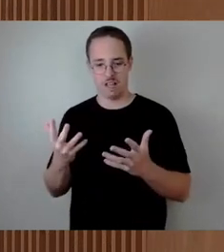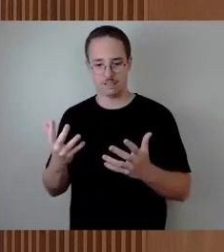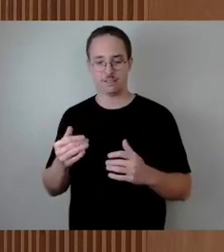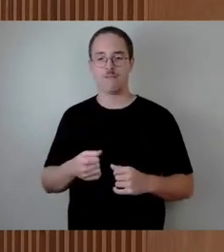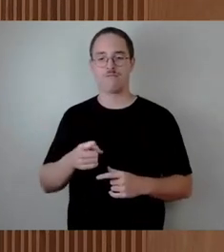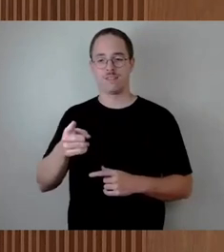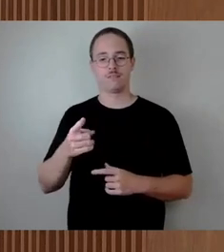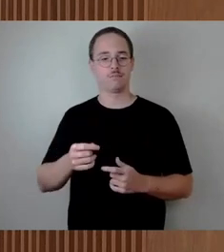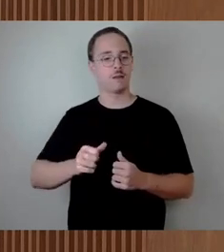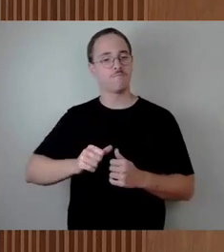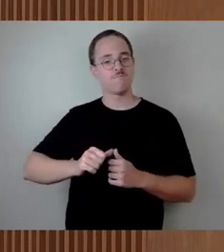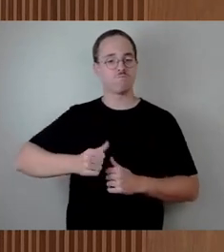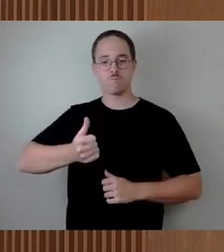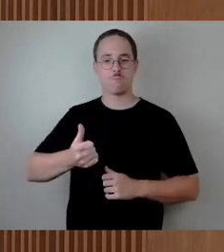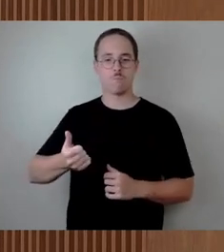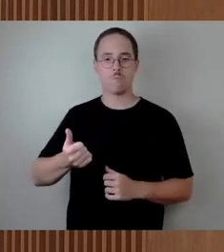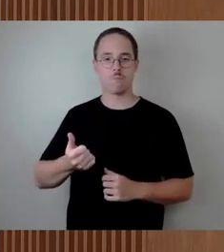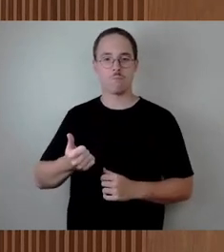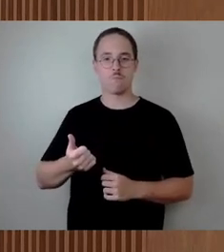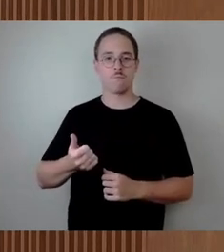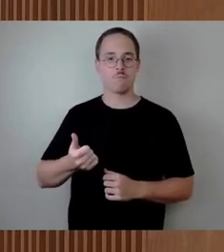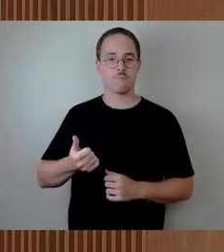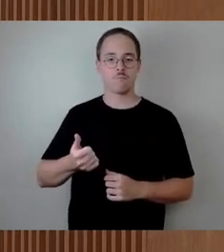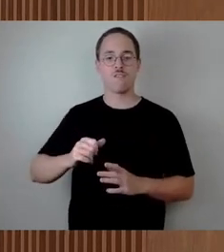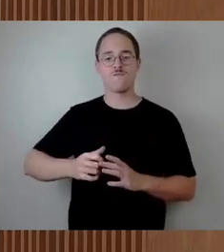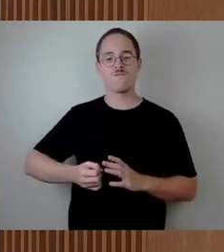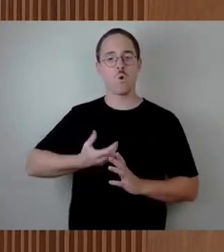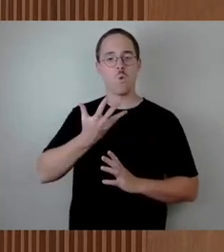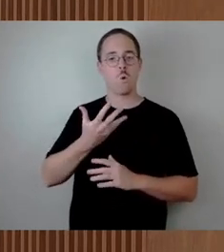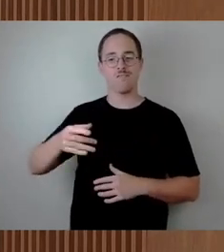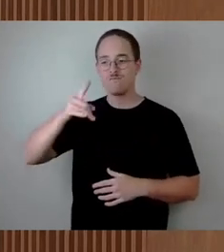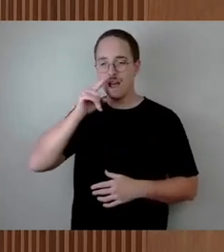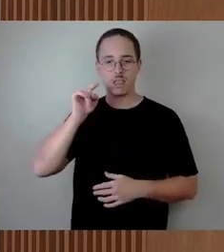damit, dass die jeweilige Brücke saniert werden kann?